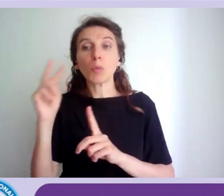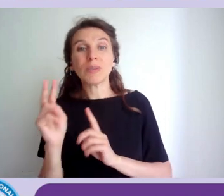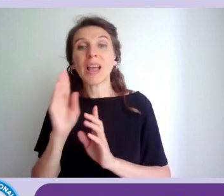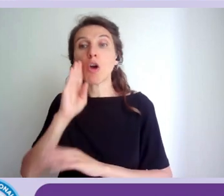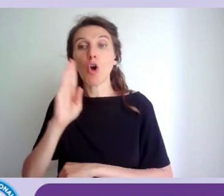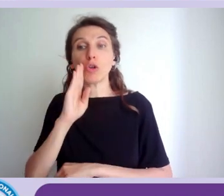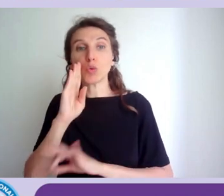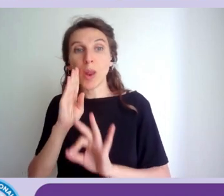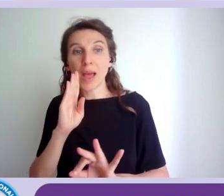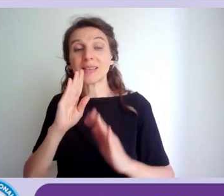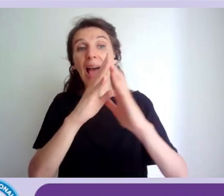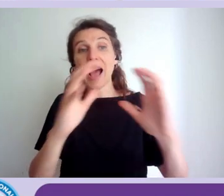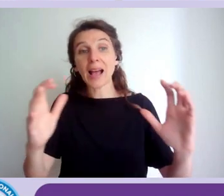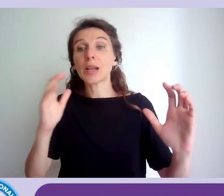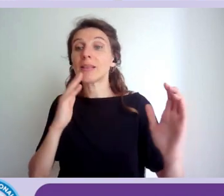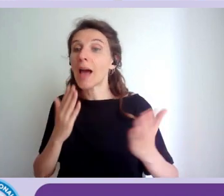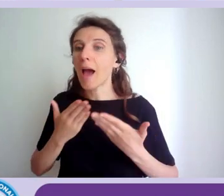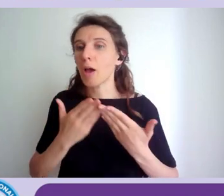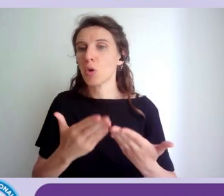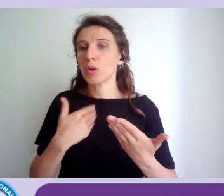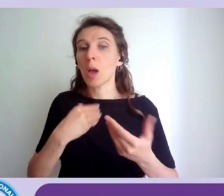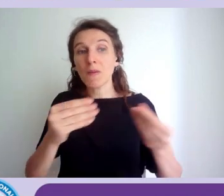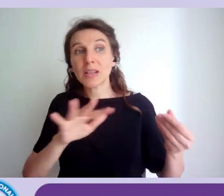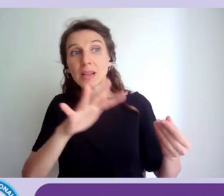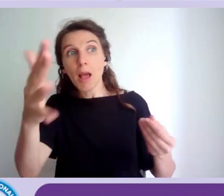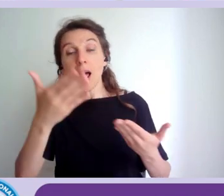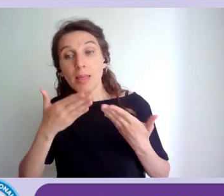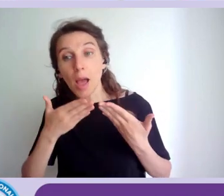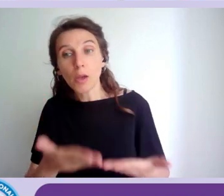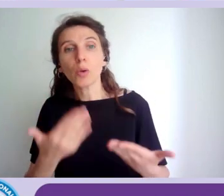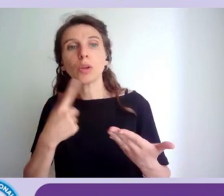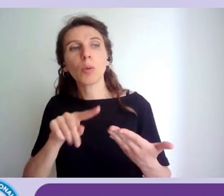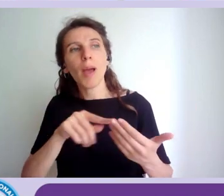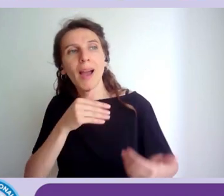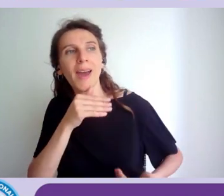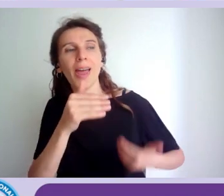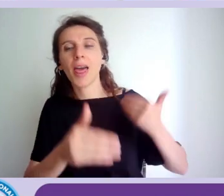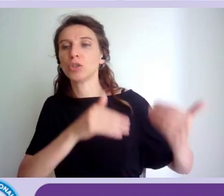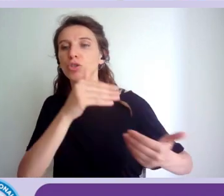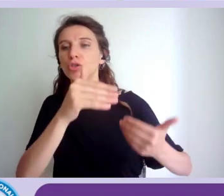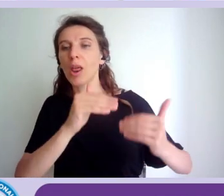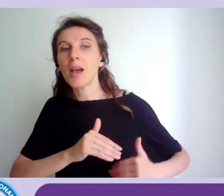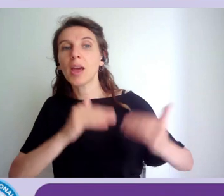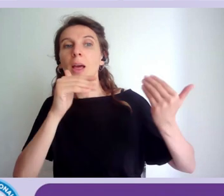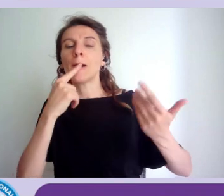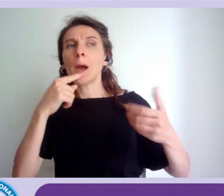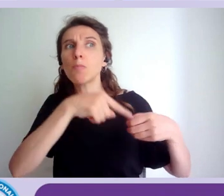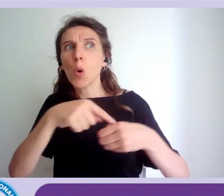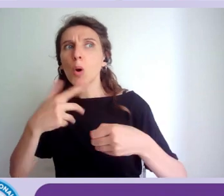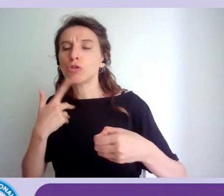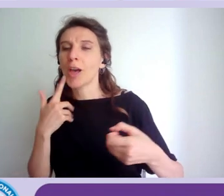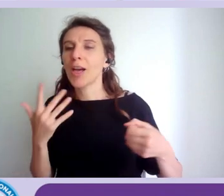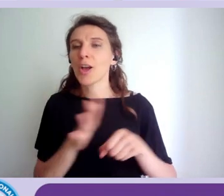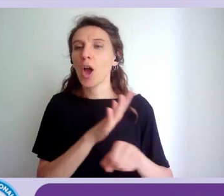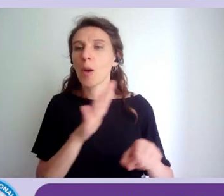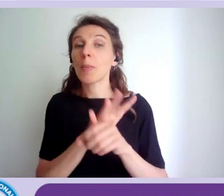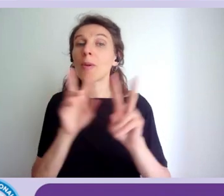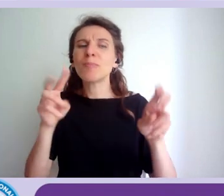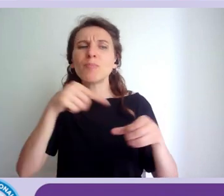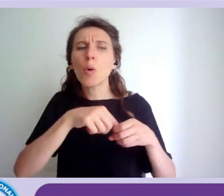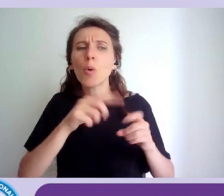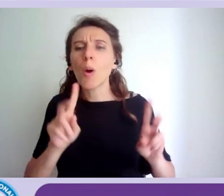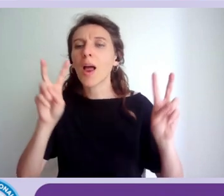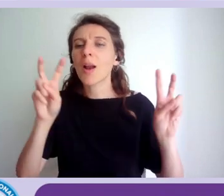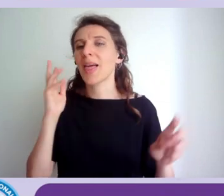l'azienda o aiuta gli altri professionisti a crescere e a coprire le eventuali lacune in tema di accessibilità in modo che